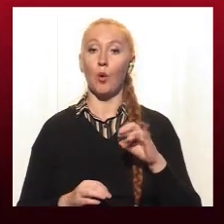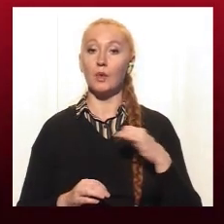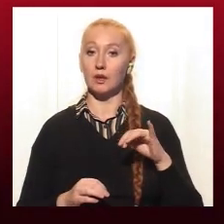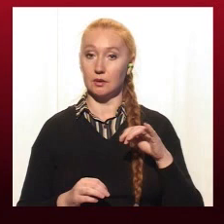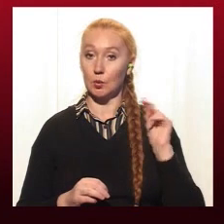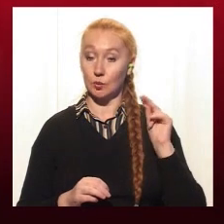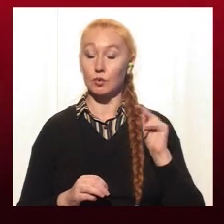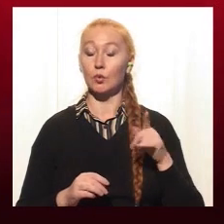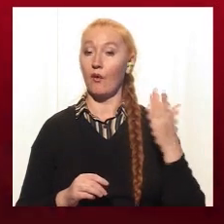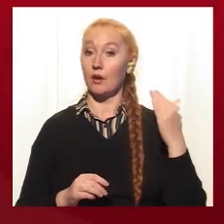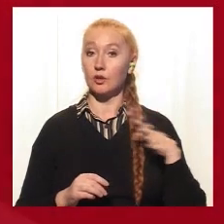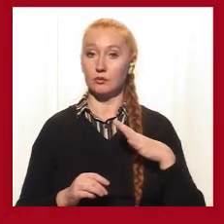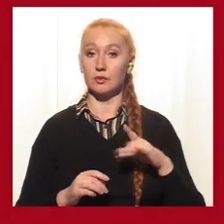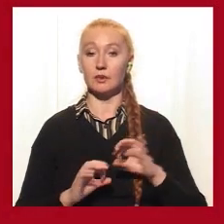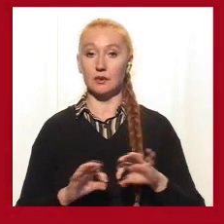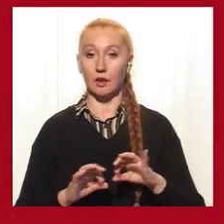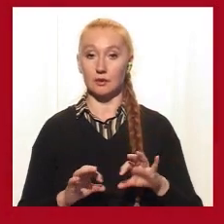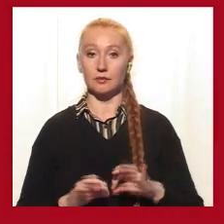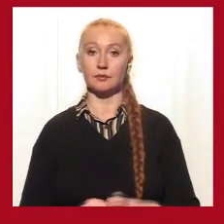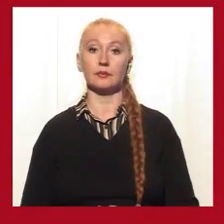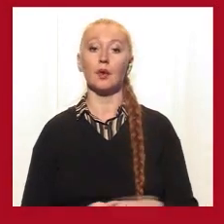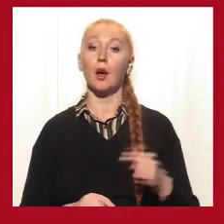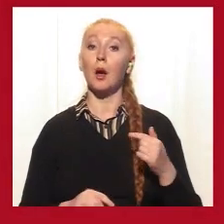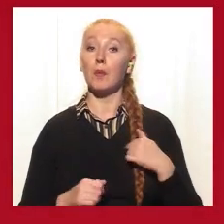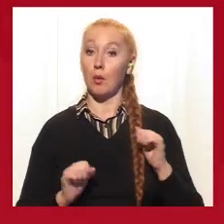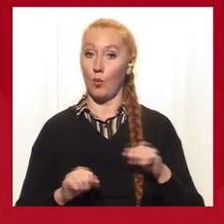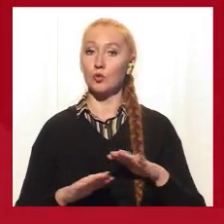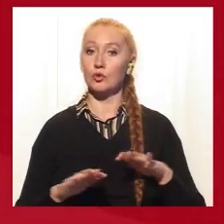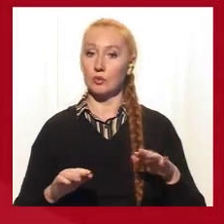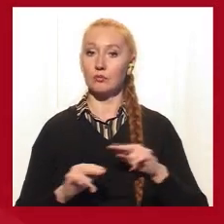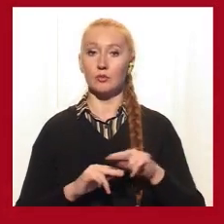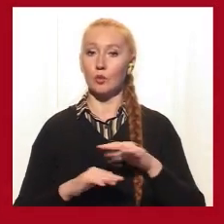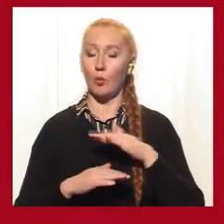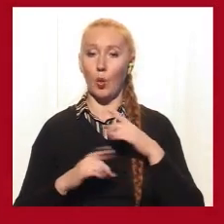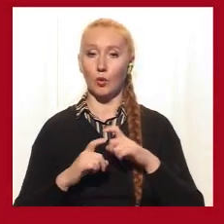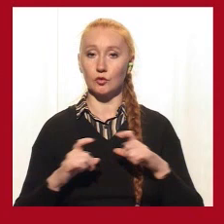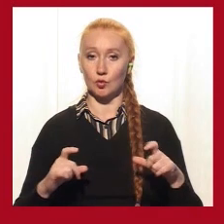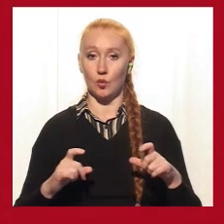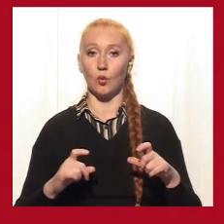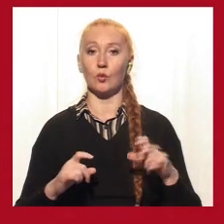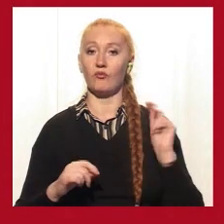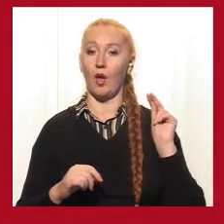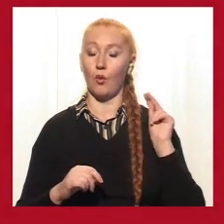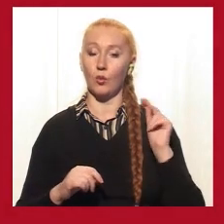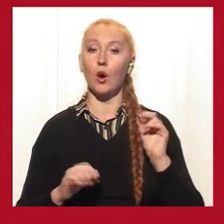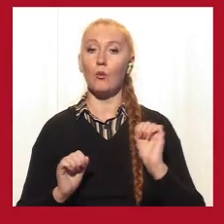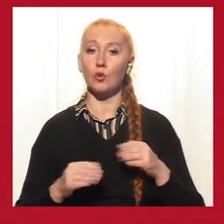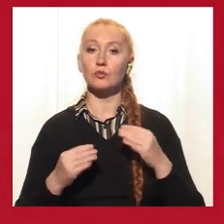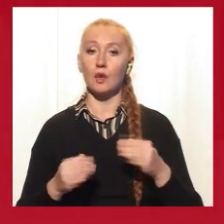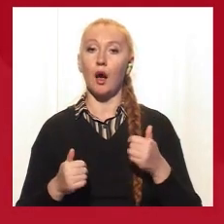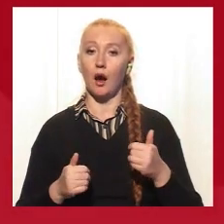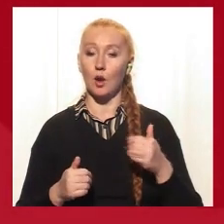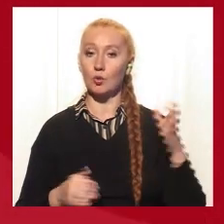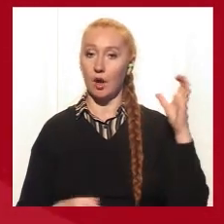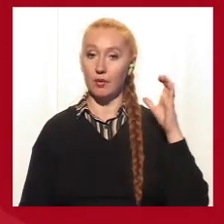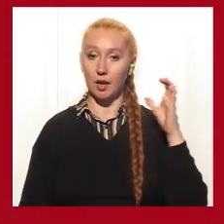який в своє время сказав, що ми можем дітей научити многим наукам в школах, і ми можем дати їм хороше